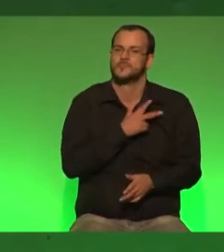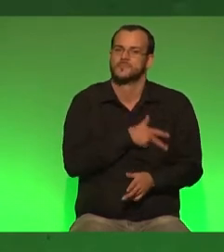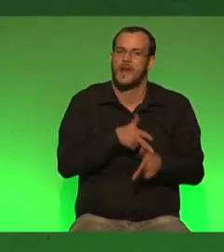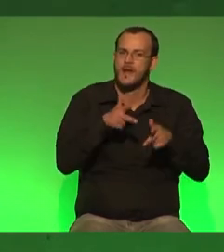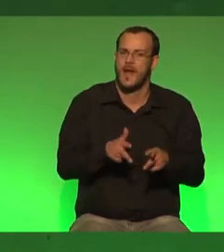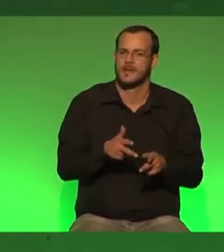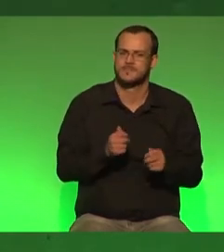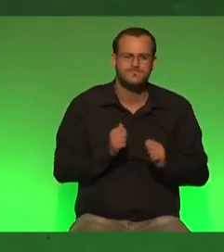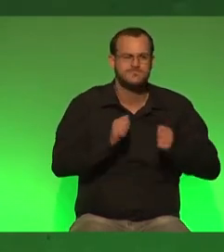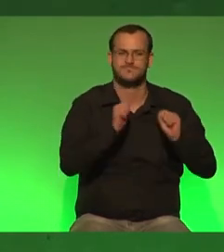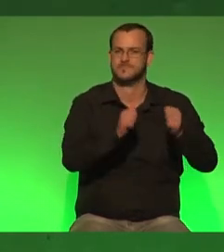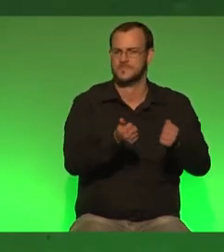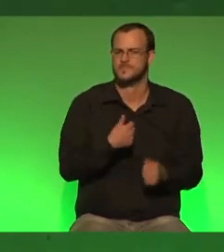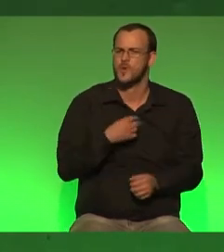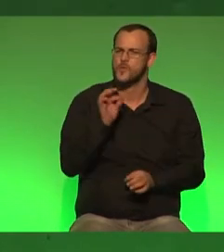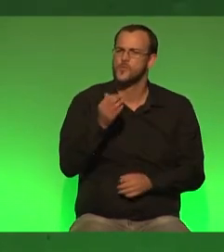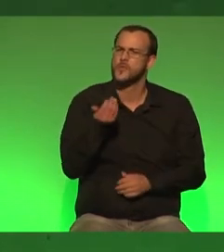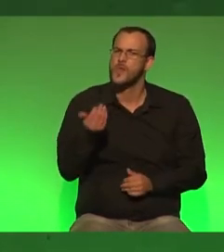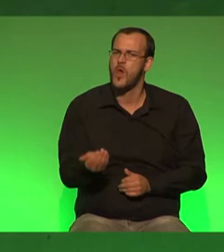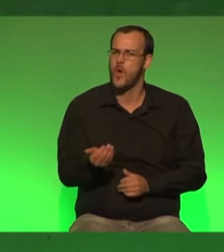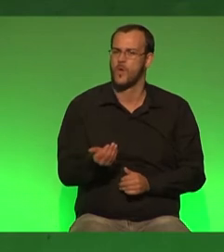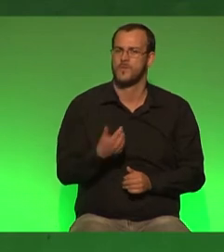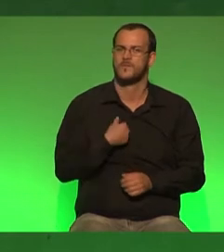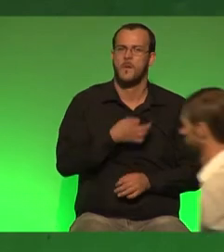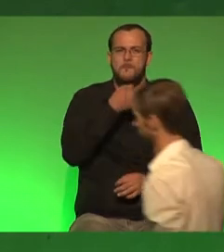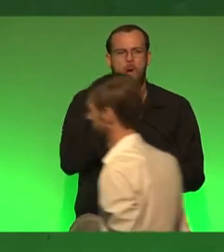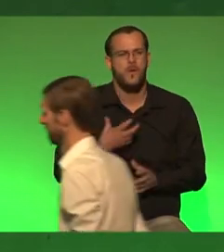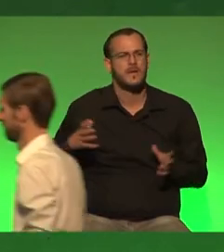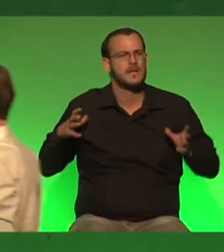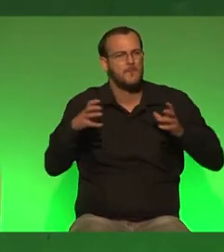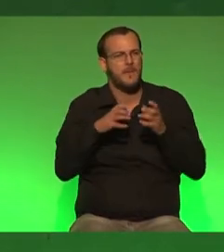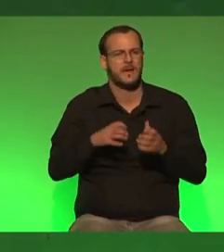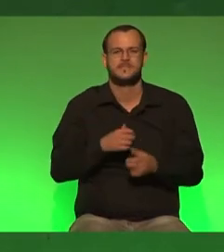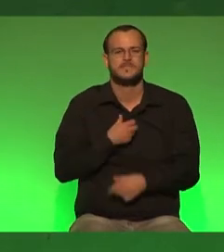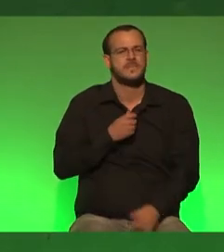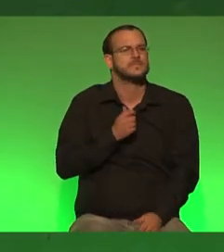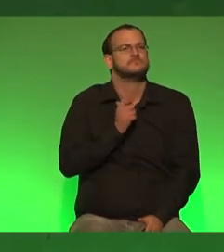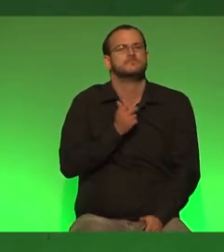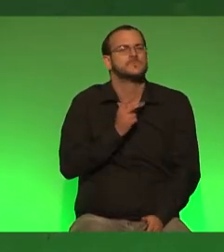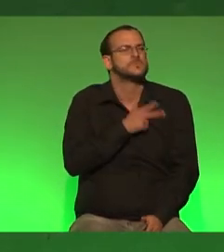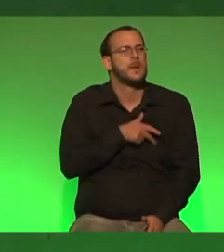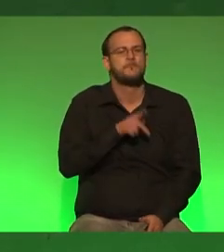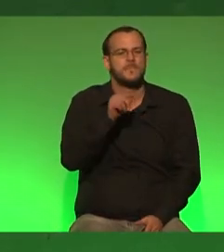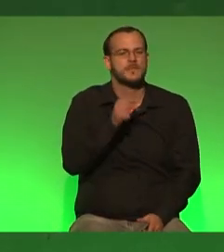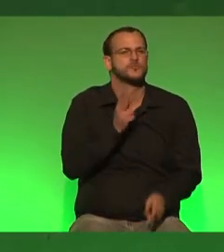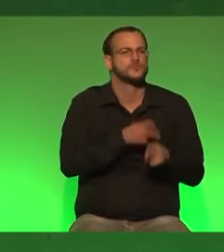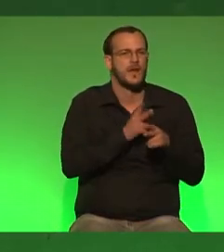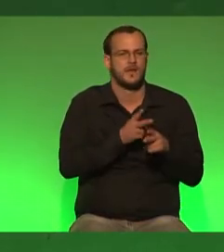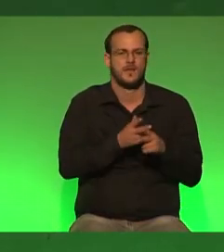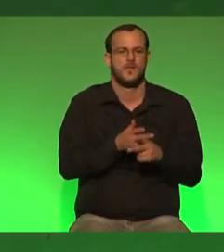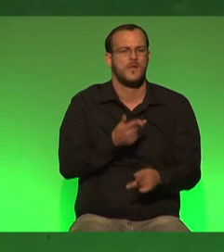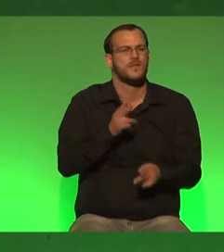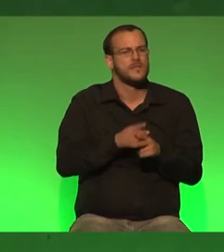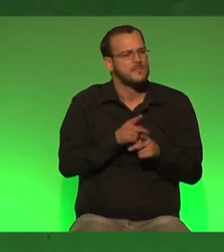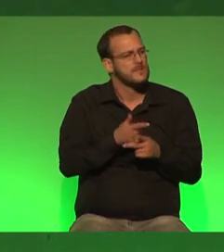brauchen gute Löhne, von denen die Menschen wirklich arbeiten können. Wir brauchen gemeinsame soziale Mindeststandards, damit dieses elendige Race to the Bottom